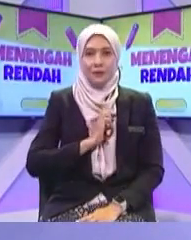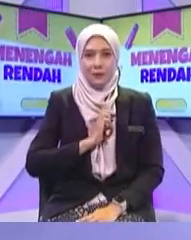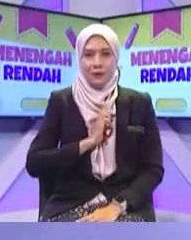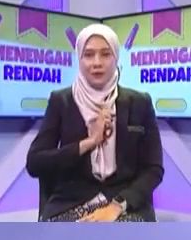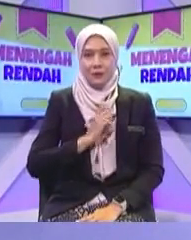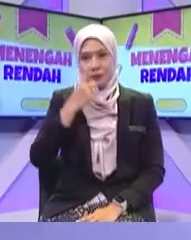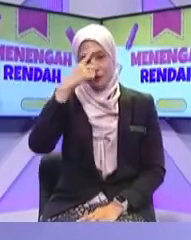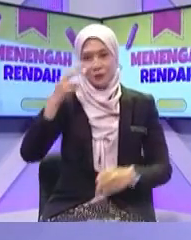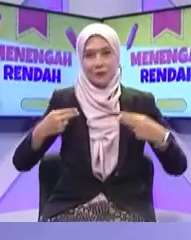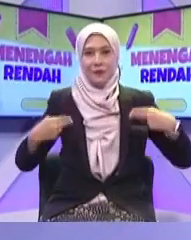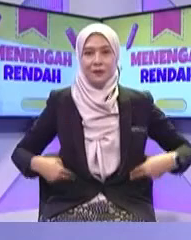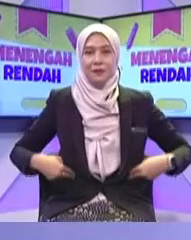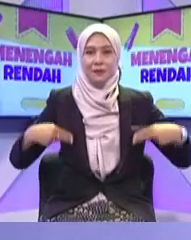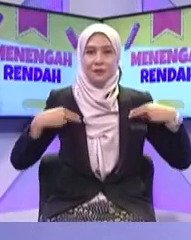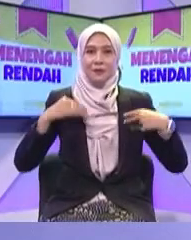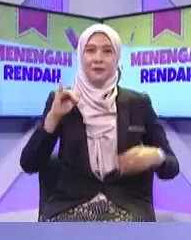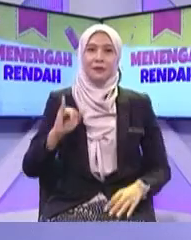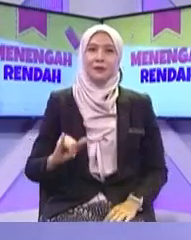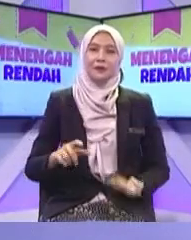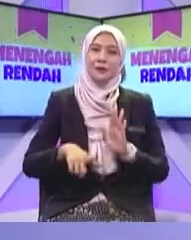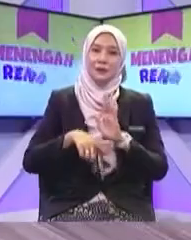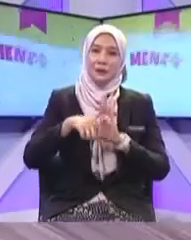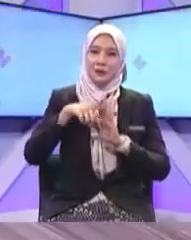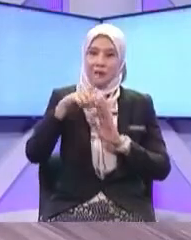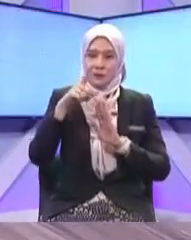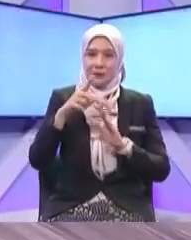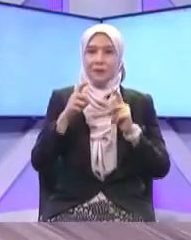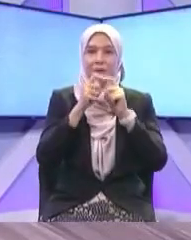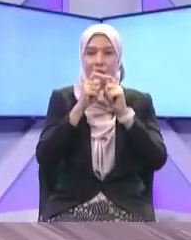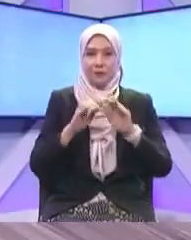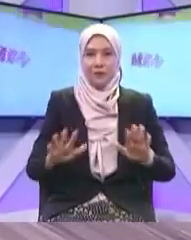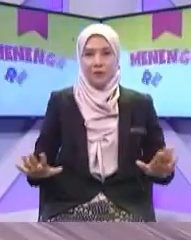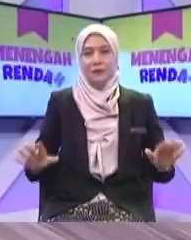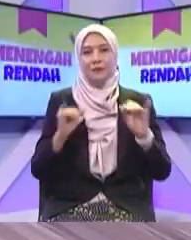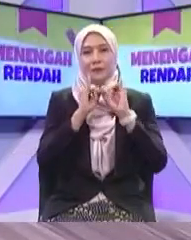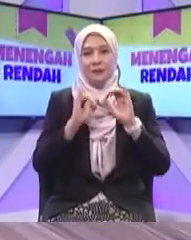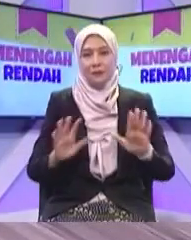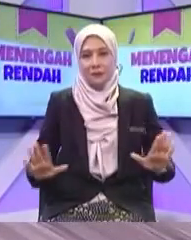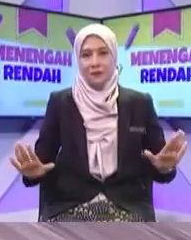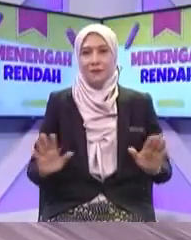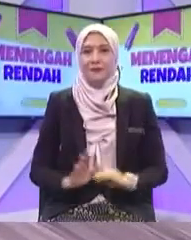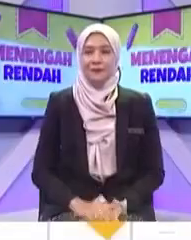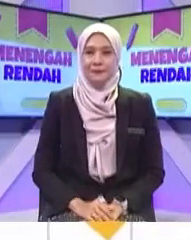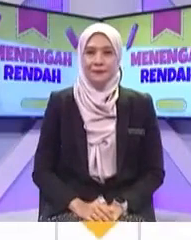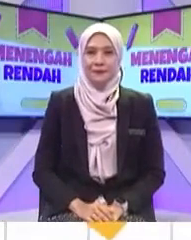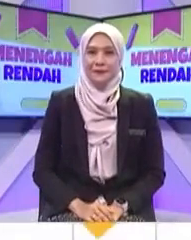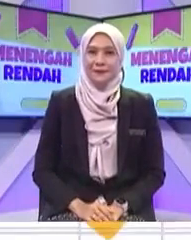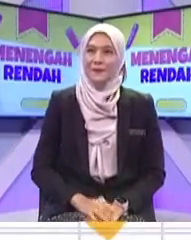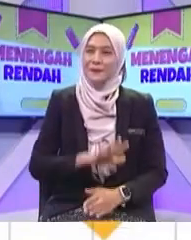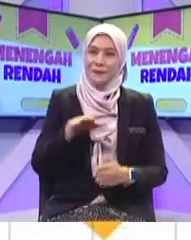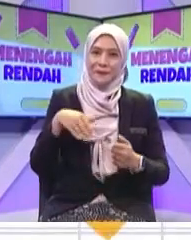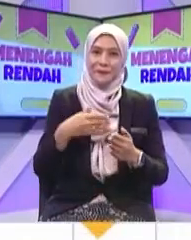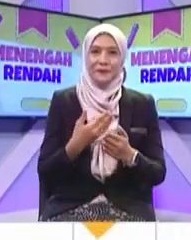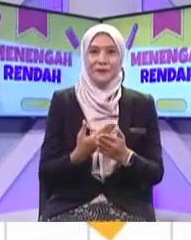sejahtera dan sejahtera cikgu macam mana prestasi murid-murid cikgu hari ini cemelang atau bagaimana secara cemelang termasuk host kita bagi penyelayan dia